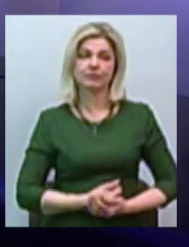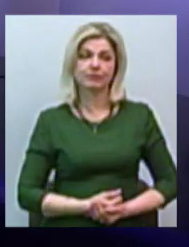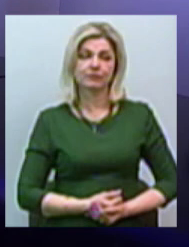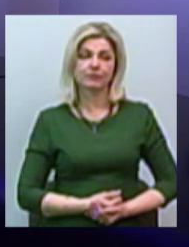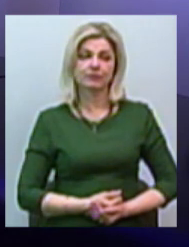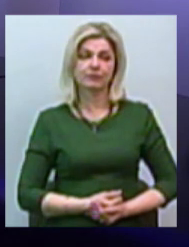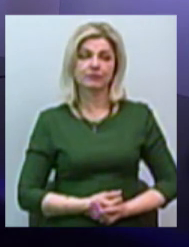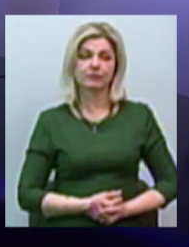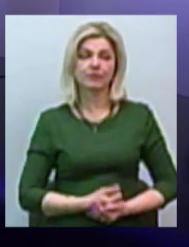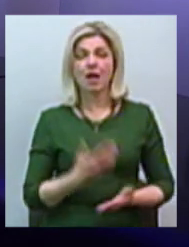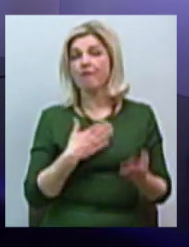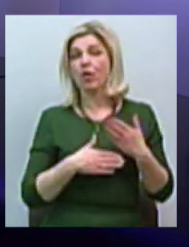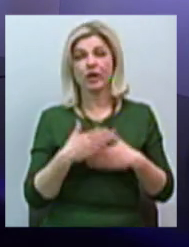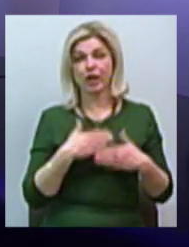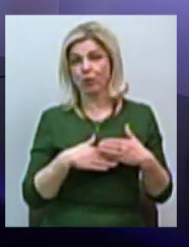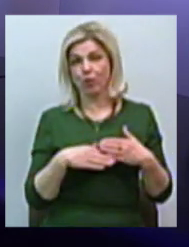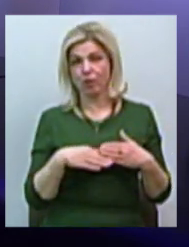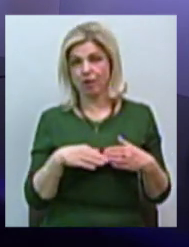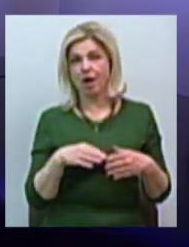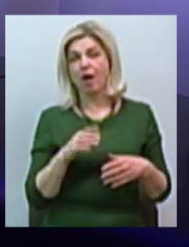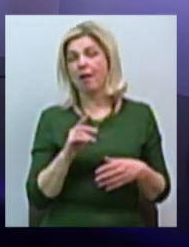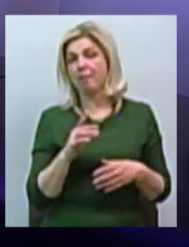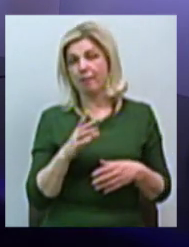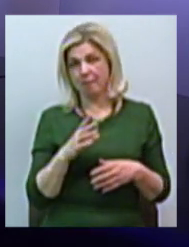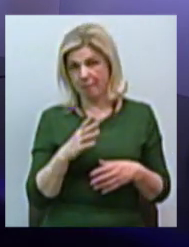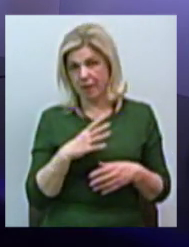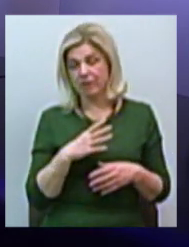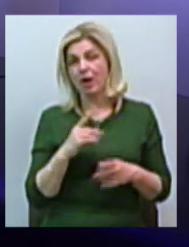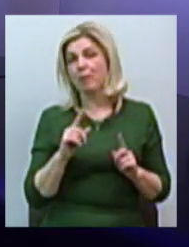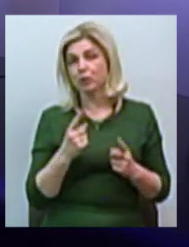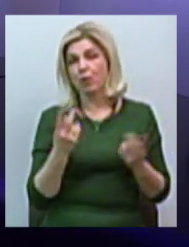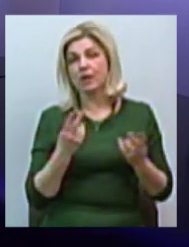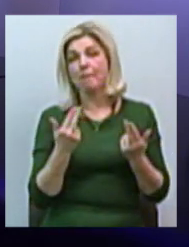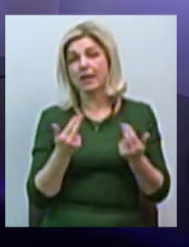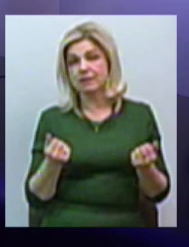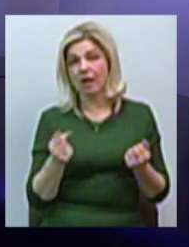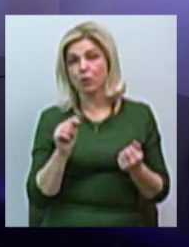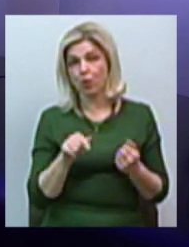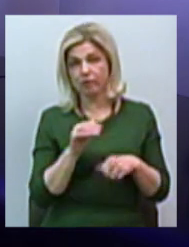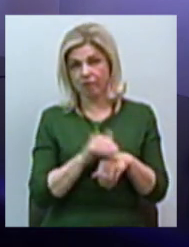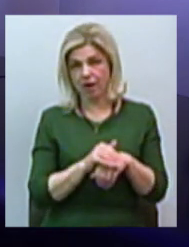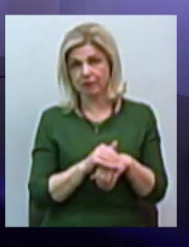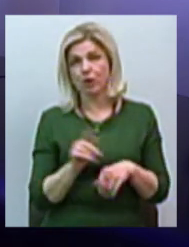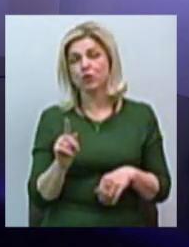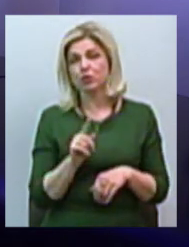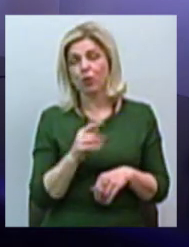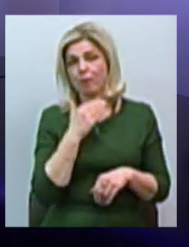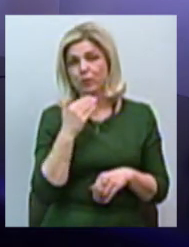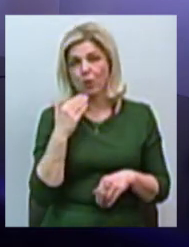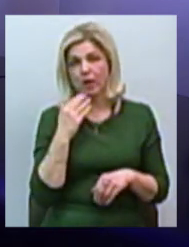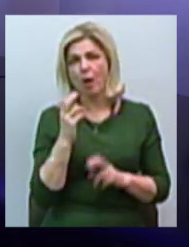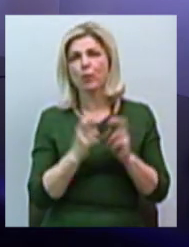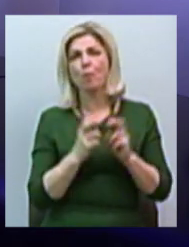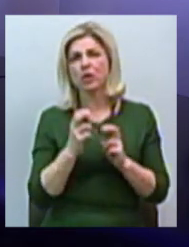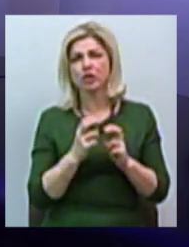в ефорію какую-то впадати, тому що надо признати, це факт, що багато промислення групи